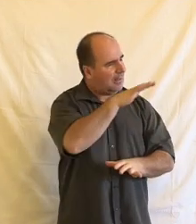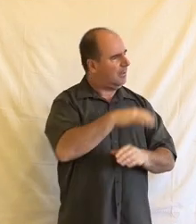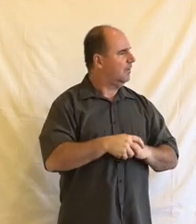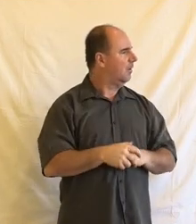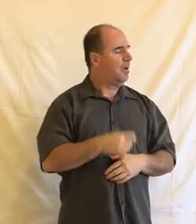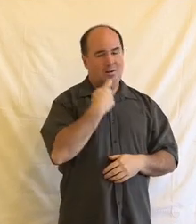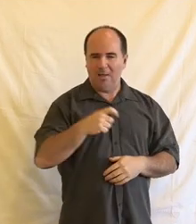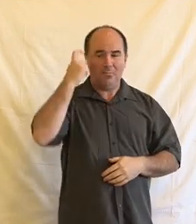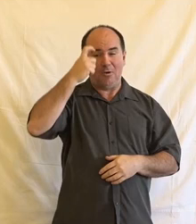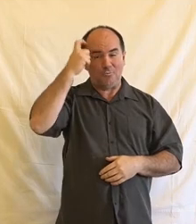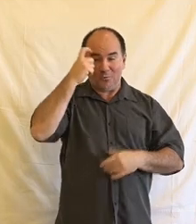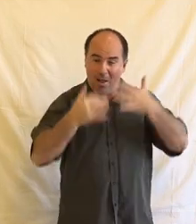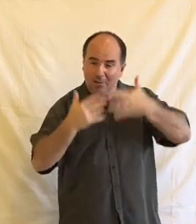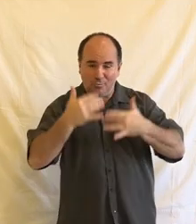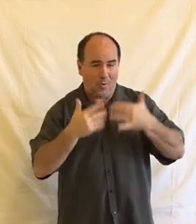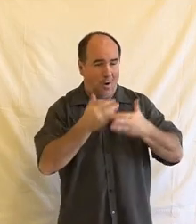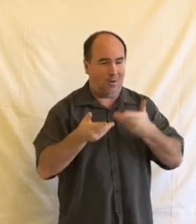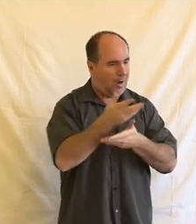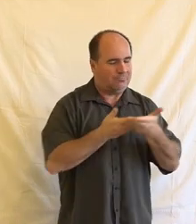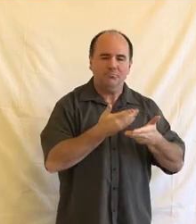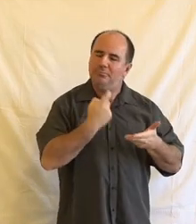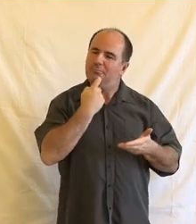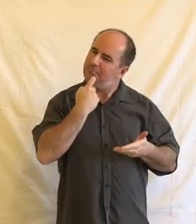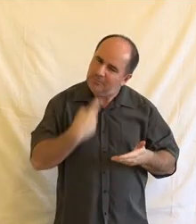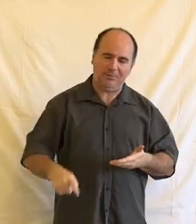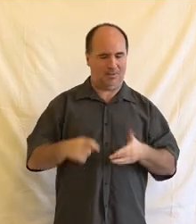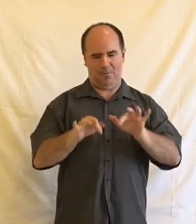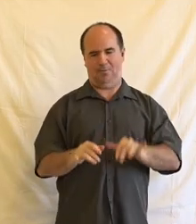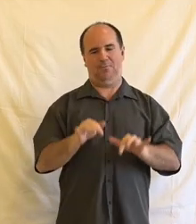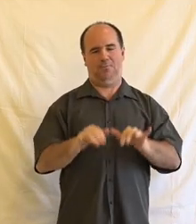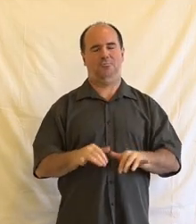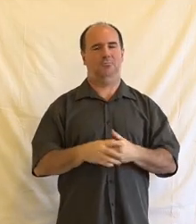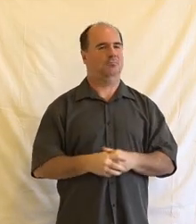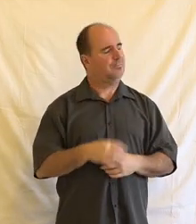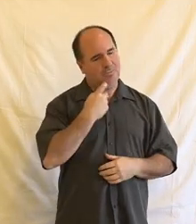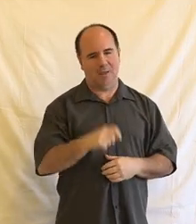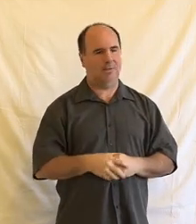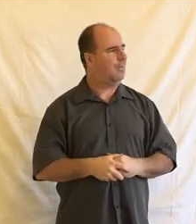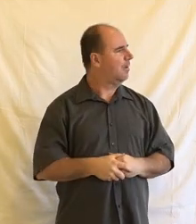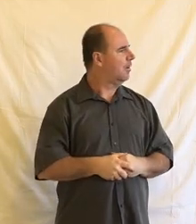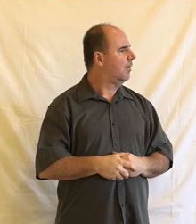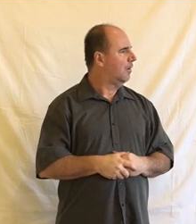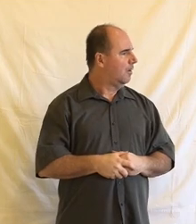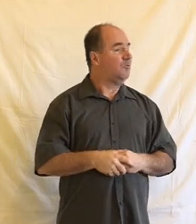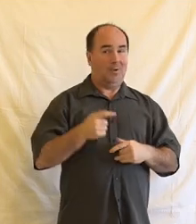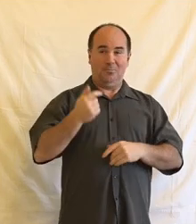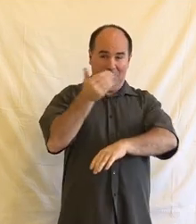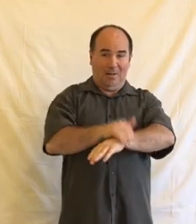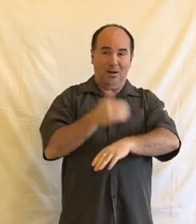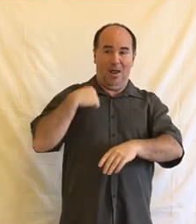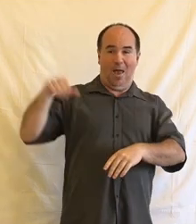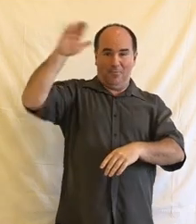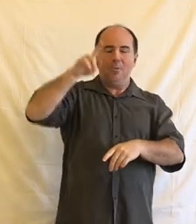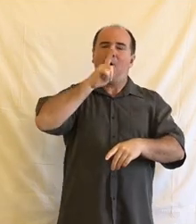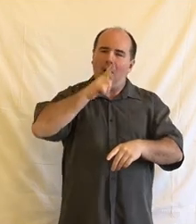scoring, byť víme, že technicky to možné je, takže tady jenom ukazuju i to fungování té Rady Evropy, kdy vlastně